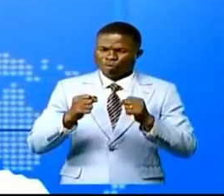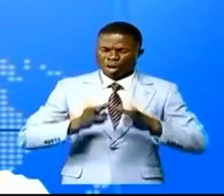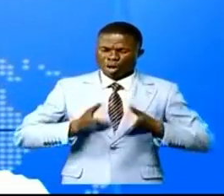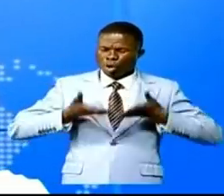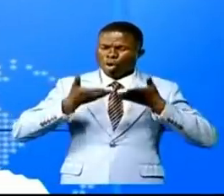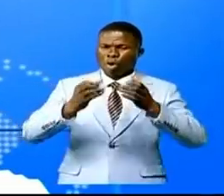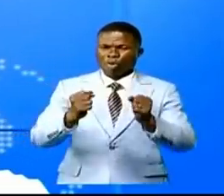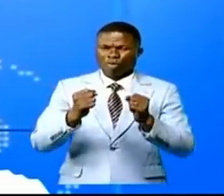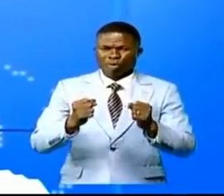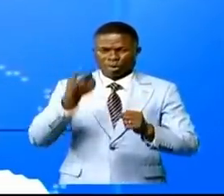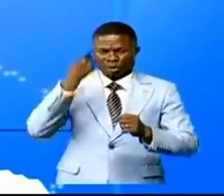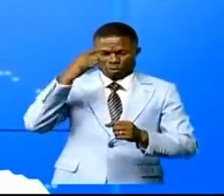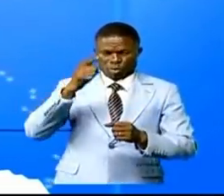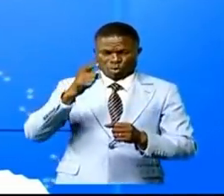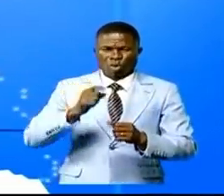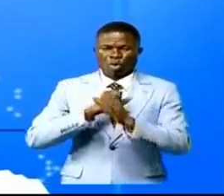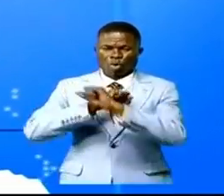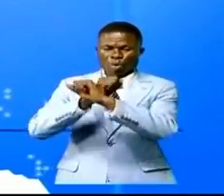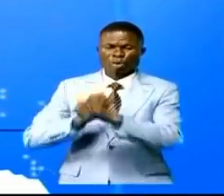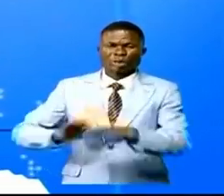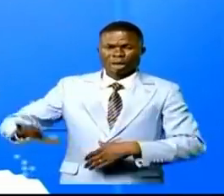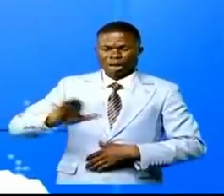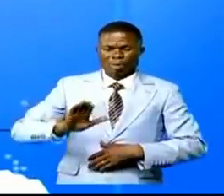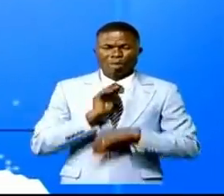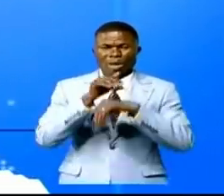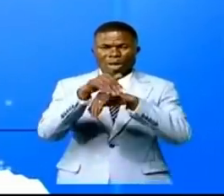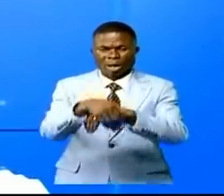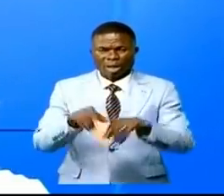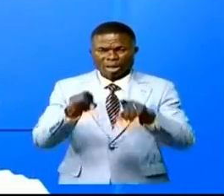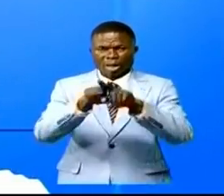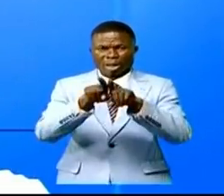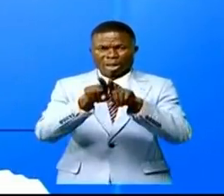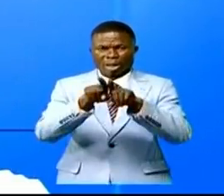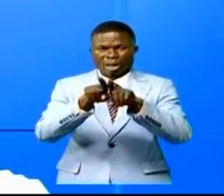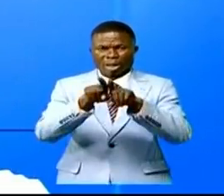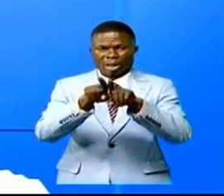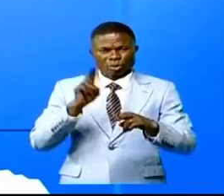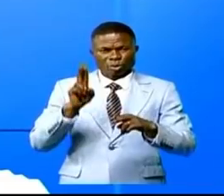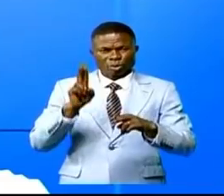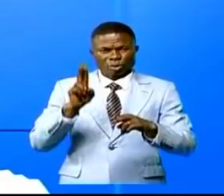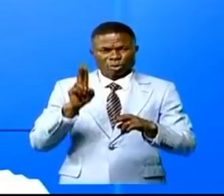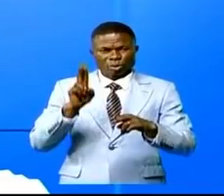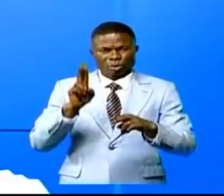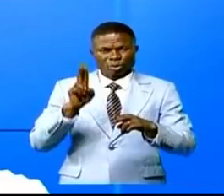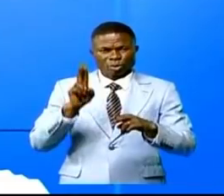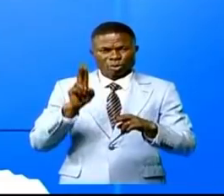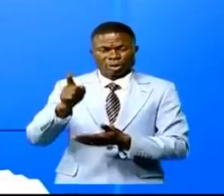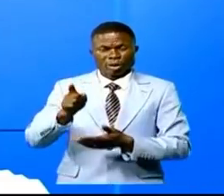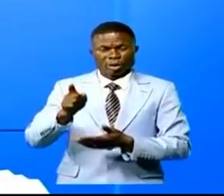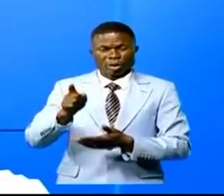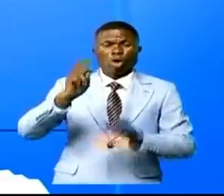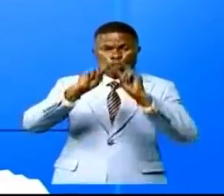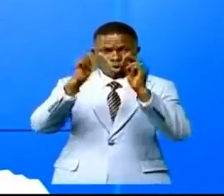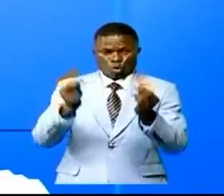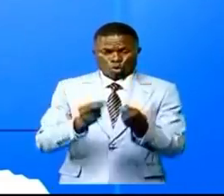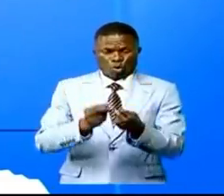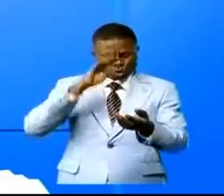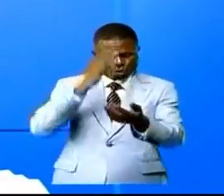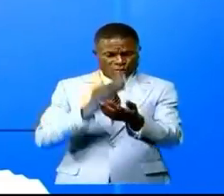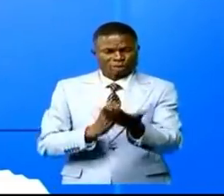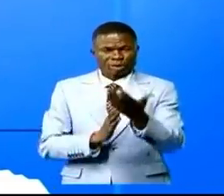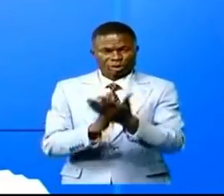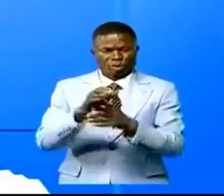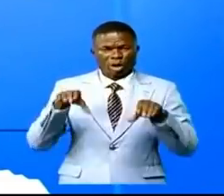pour la cause nationale, son engagement et son abnégation faisant de lui l'un des dignes fils de ce